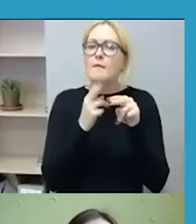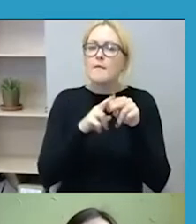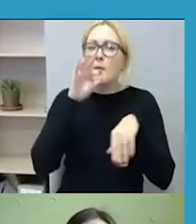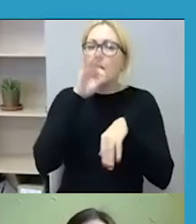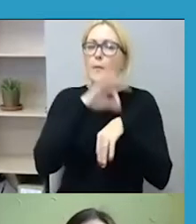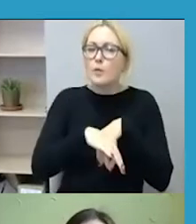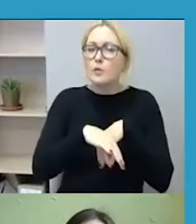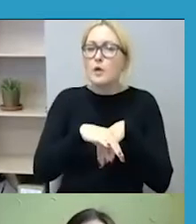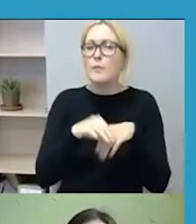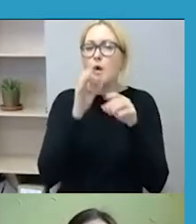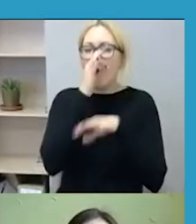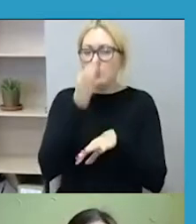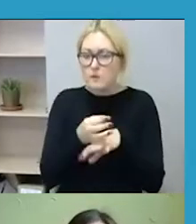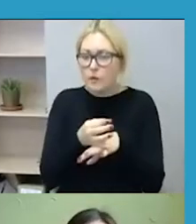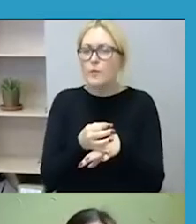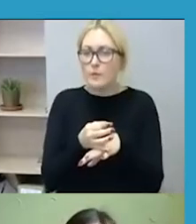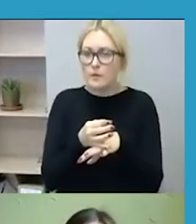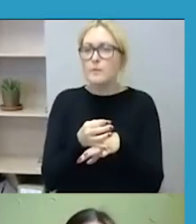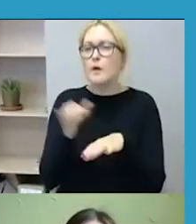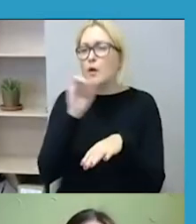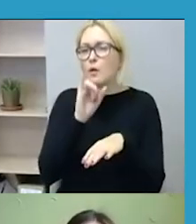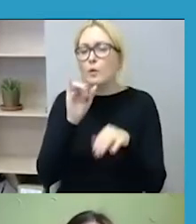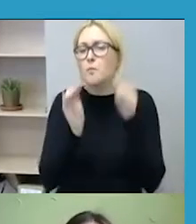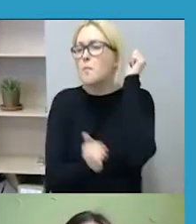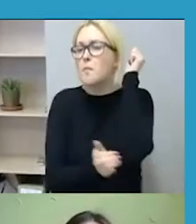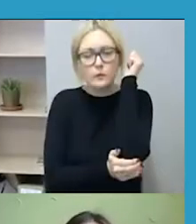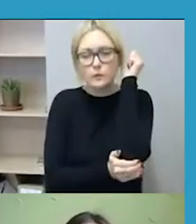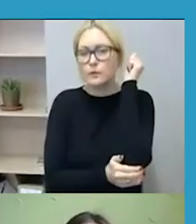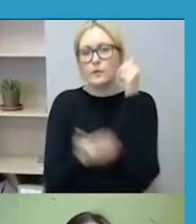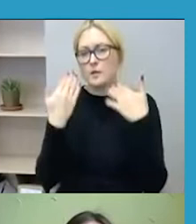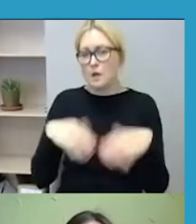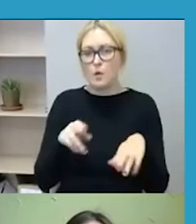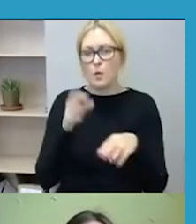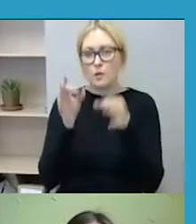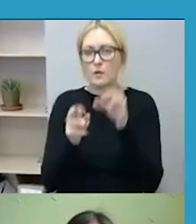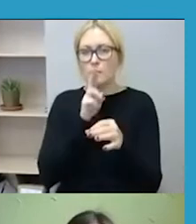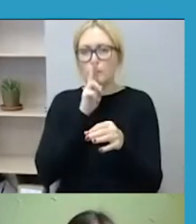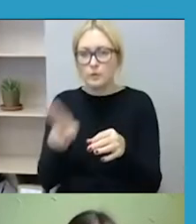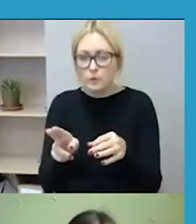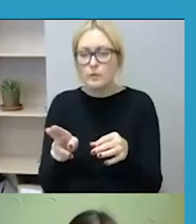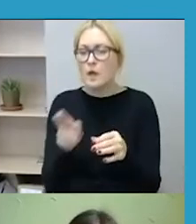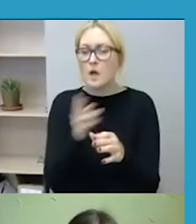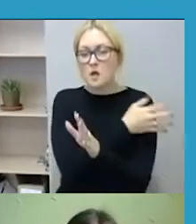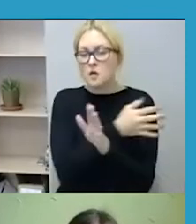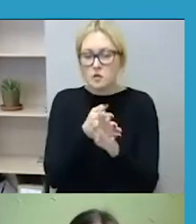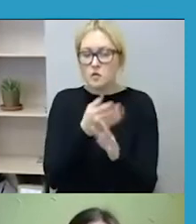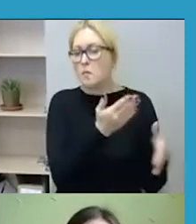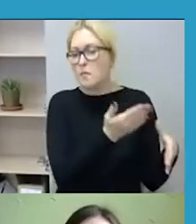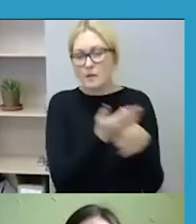kraštutinė, paskutinė priemonė, naudojama tada, kai kitos priemonės neveikia.